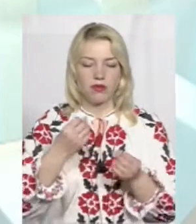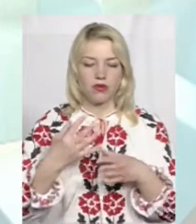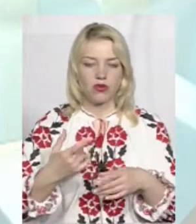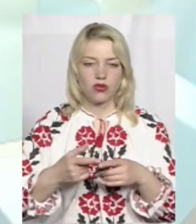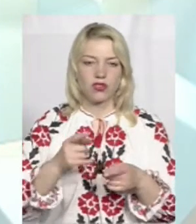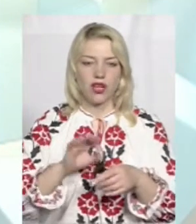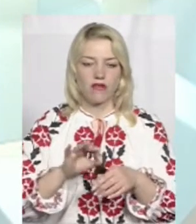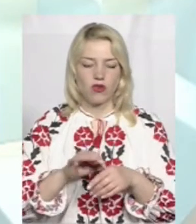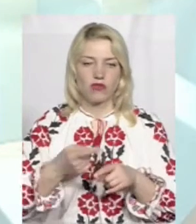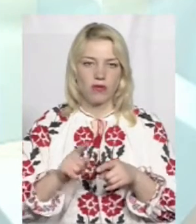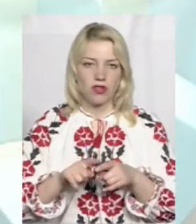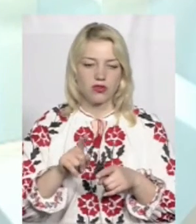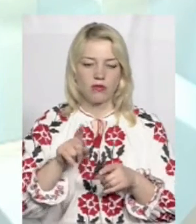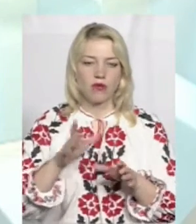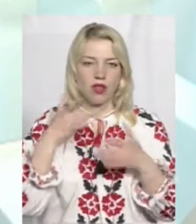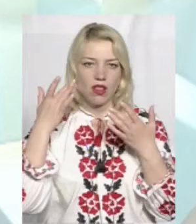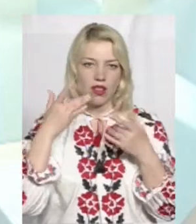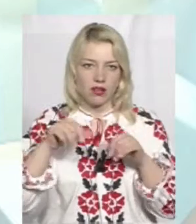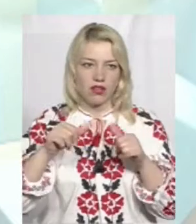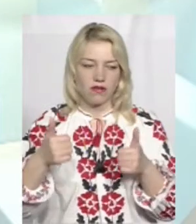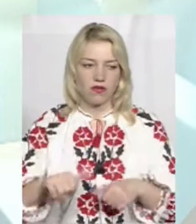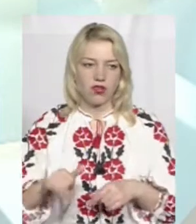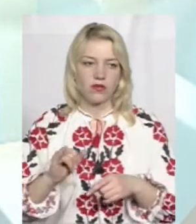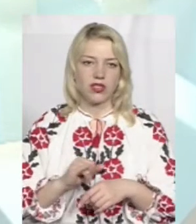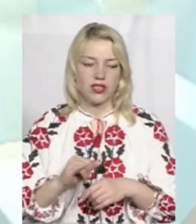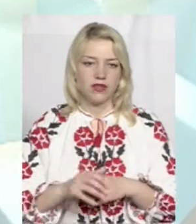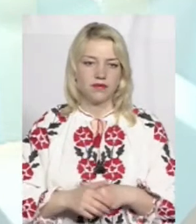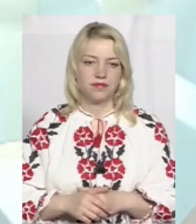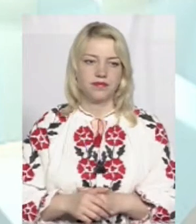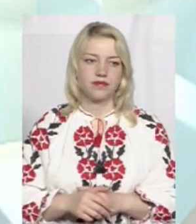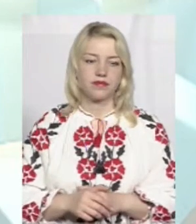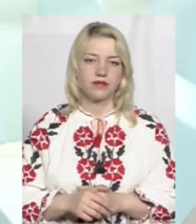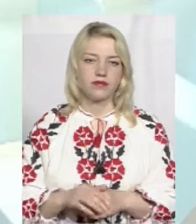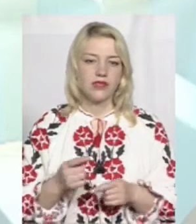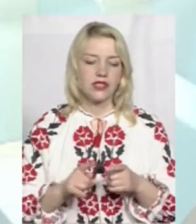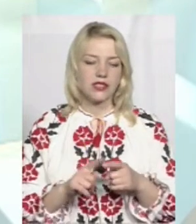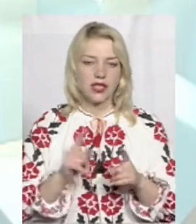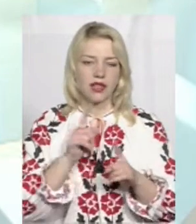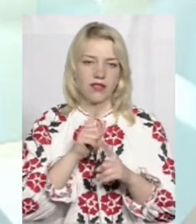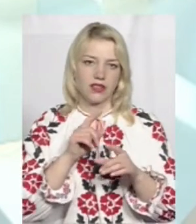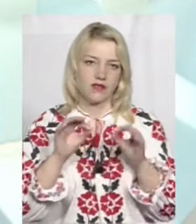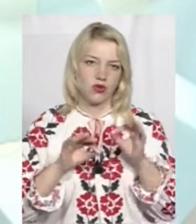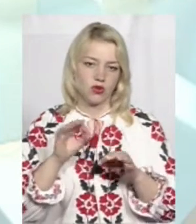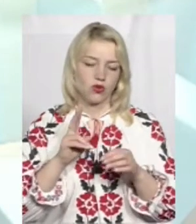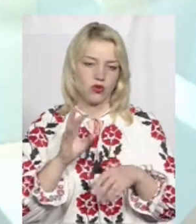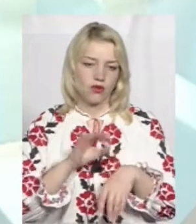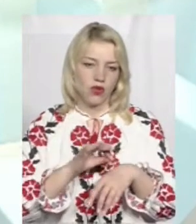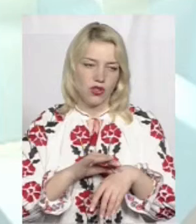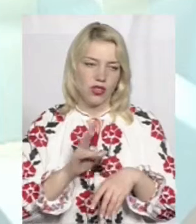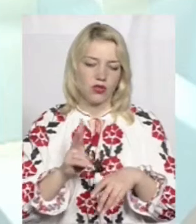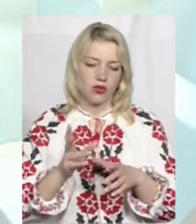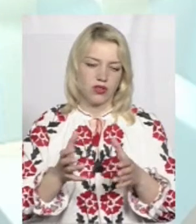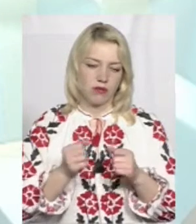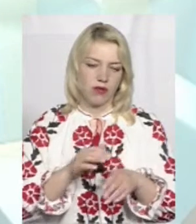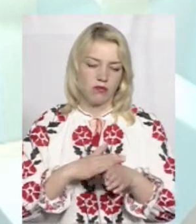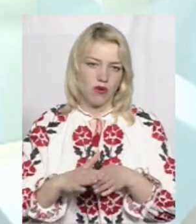захворювання при цьому протікає в більш легкій формі. І це невеликий відсоток тих, хто хворіє, коли отримали